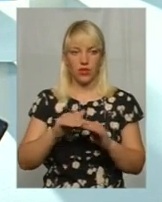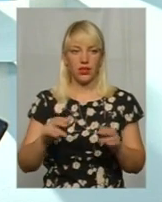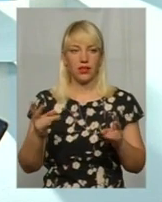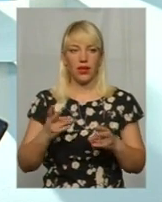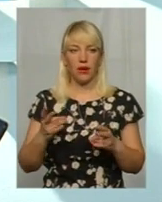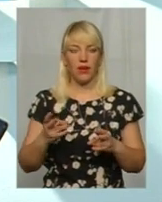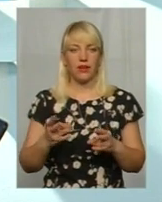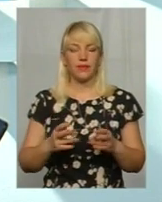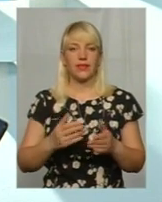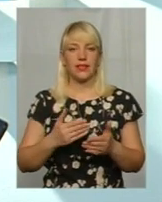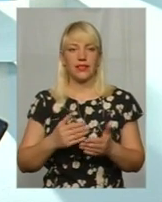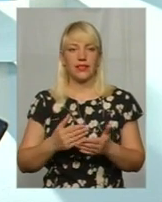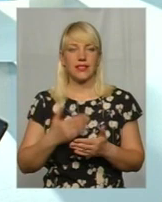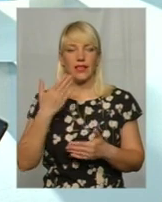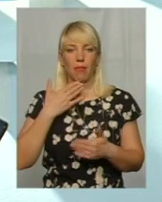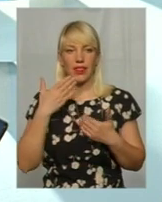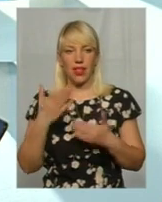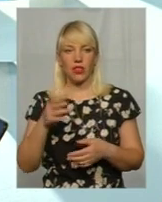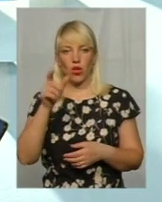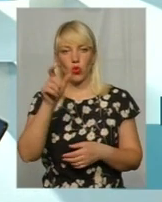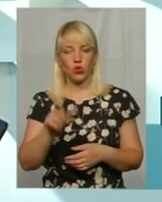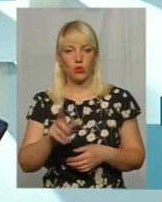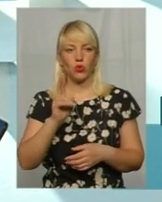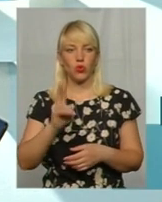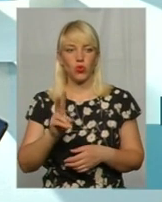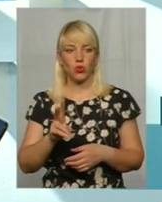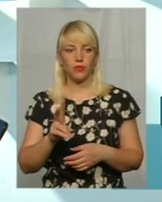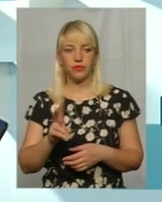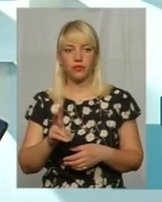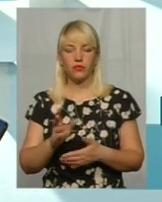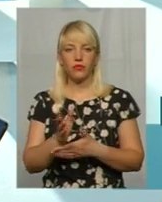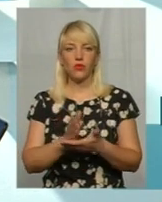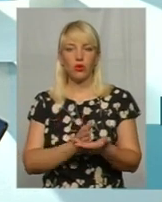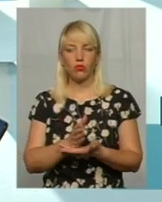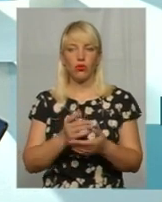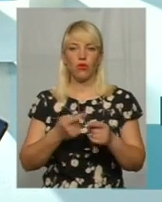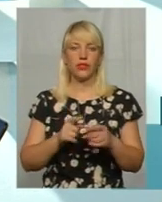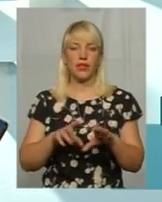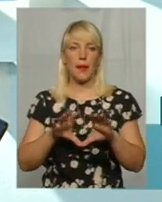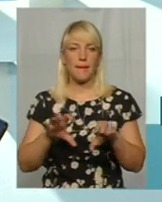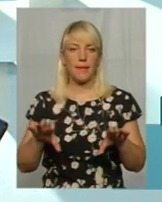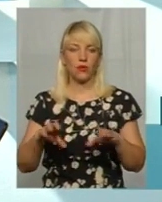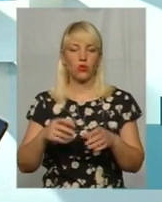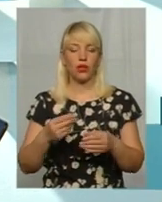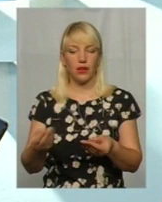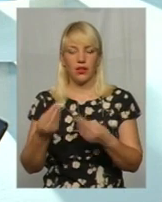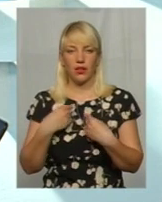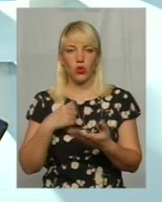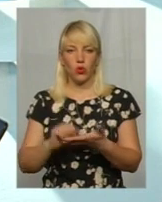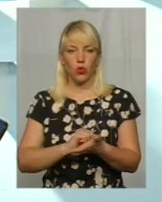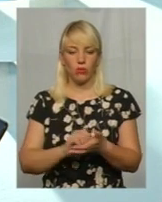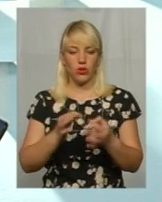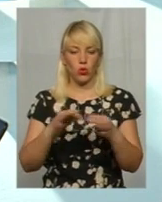неможливо, а навіть необхідно, запитати в особи, яка, власне, скажімо, обслуговує цей батут, запитати елементарні документи. дозвіл на